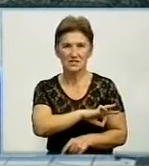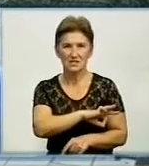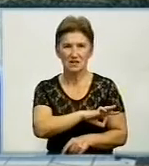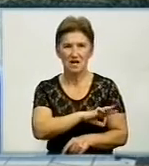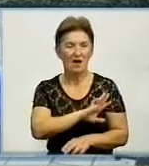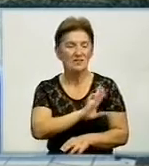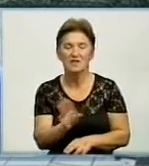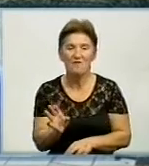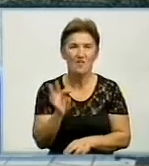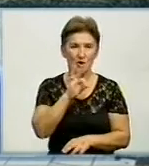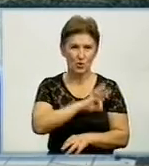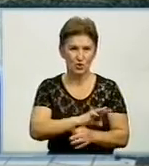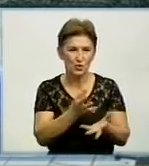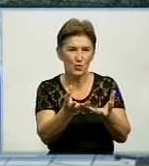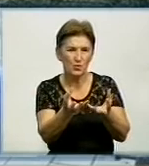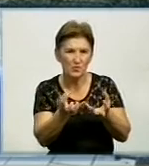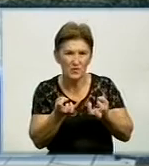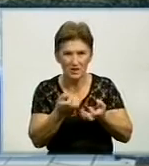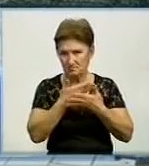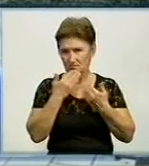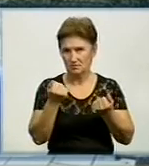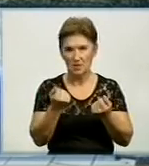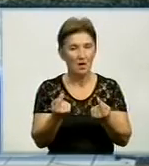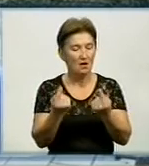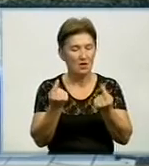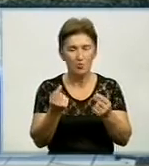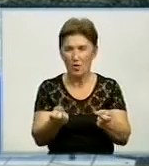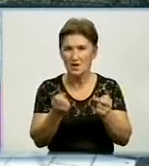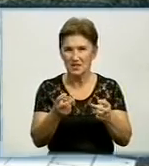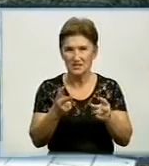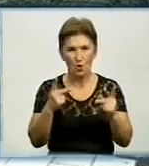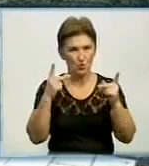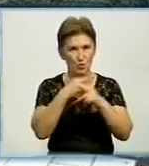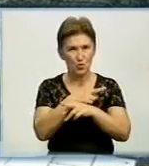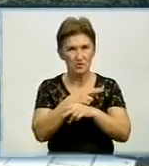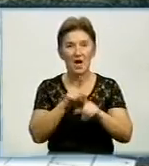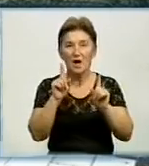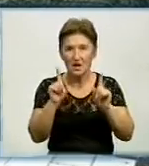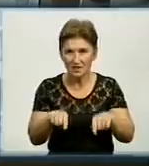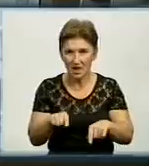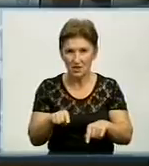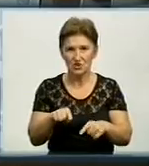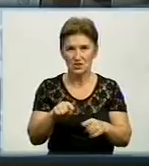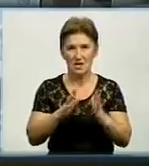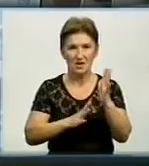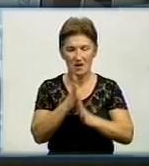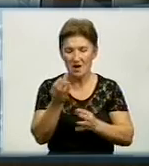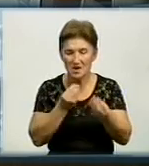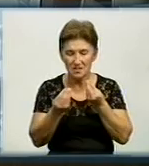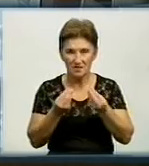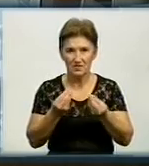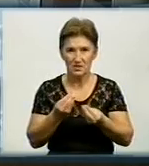використовуються їхнім організмом. Але дуже великий ризик отруєнь навіть від їстівних грибів. Тим часом малий